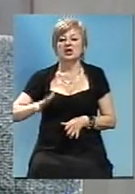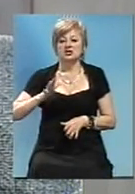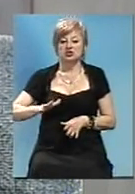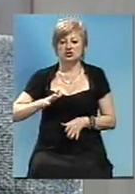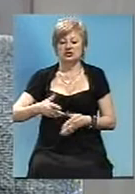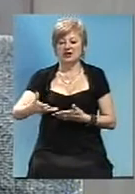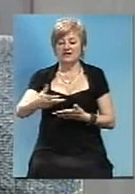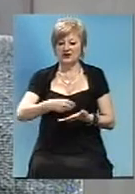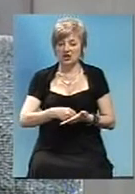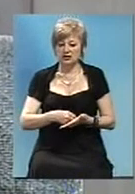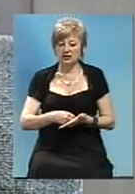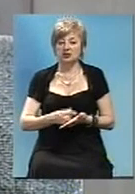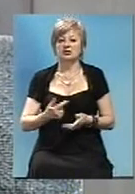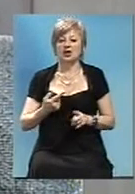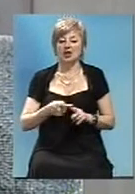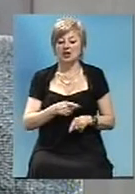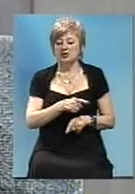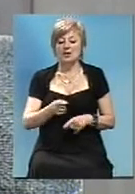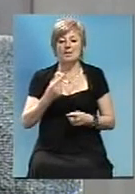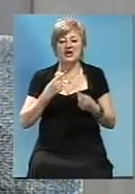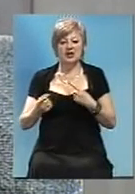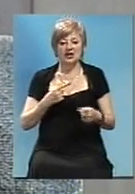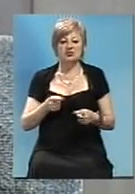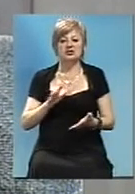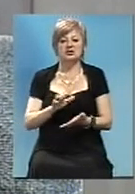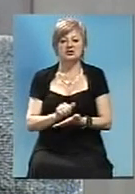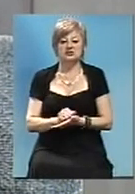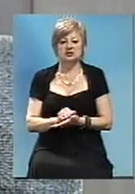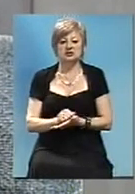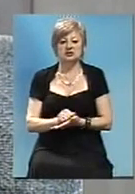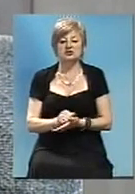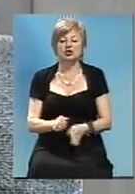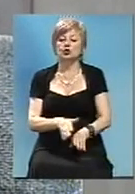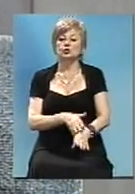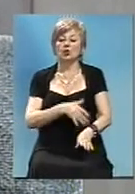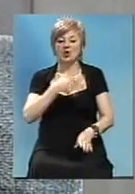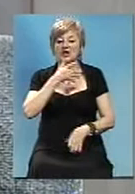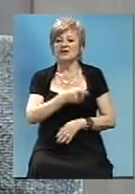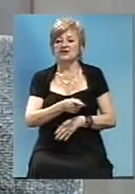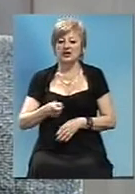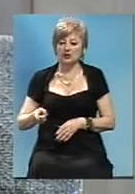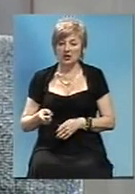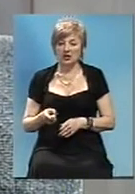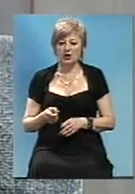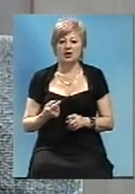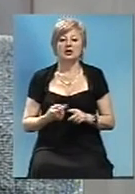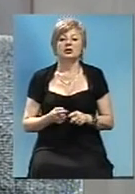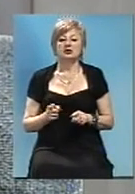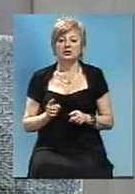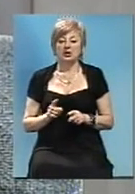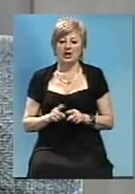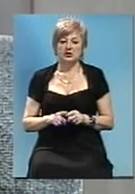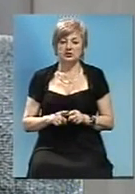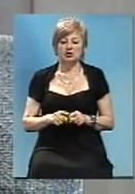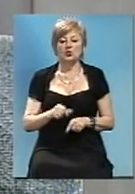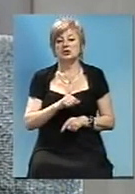фінансування, тому що сама процедура переговорна, она займає достатньо длительний проміжуток времени. Це, скажімо